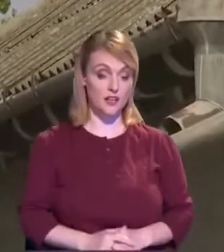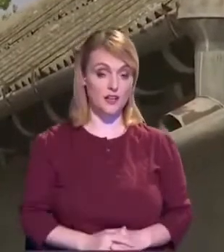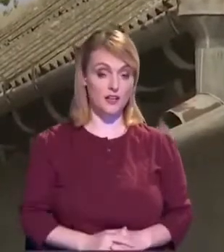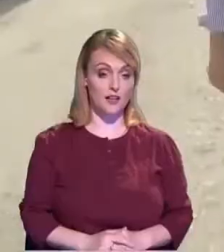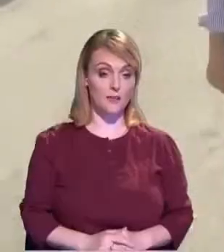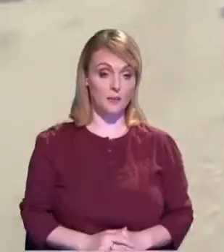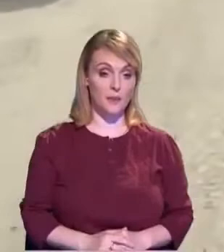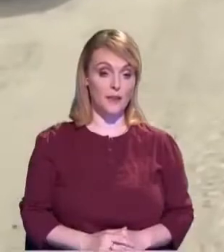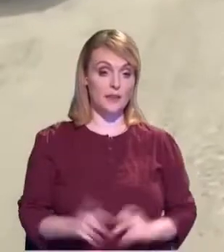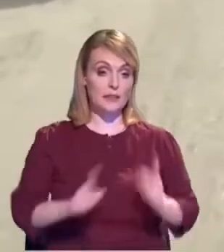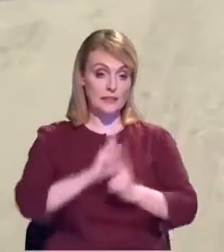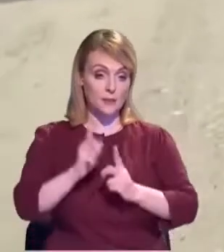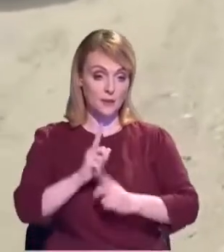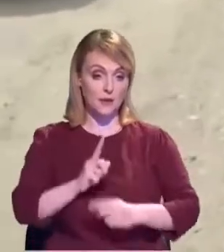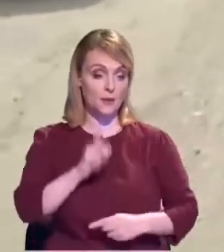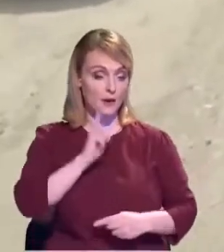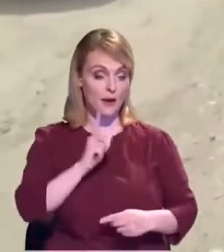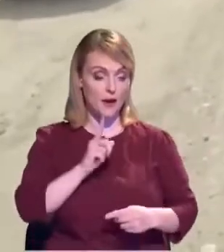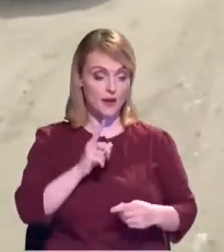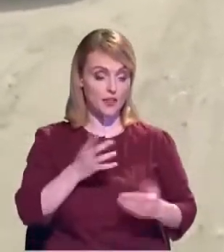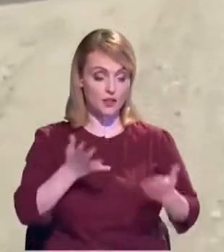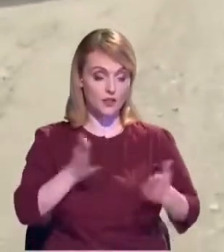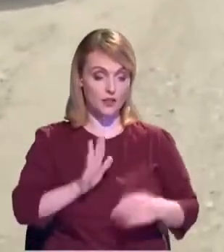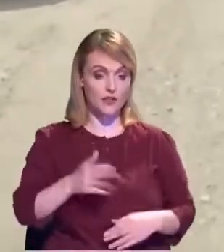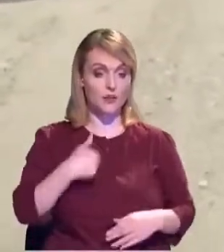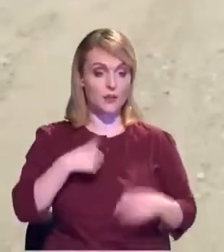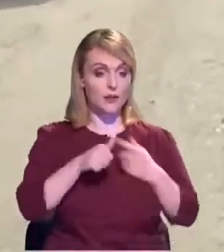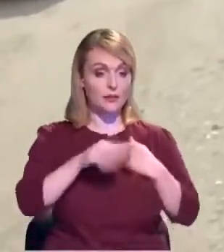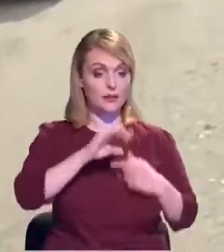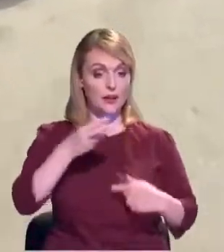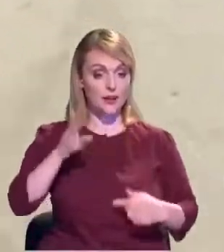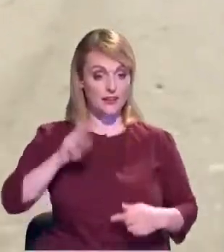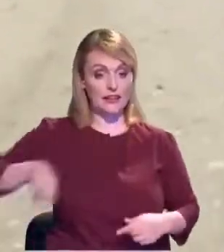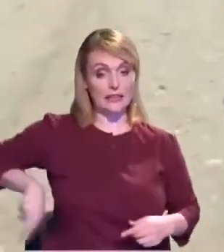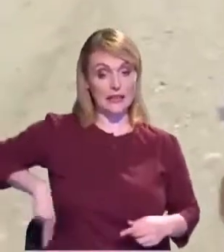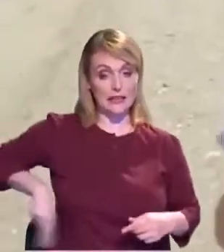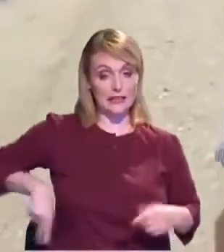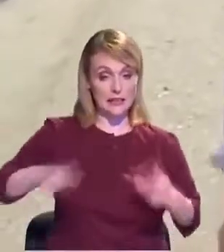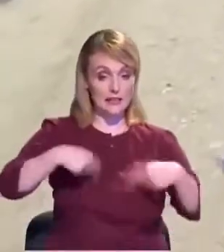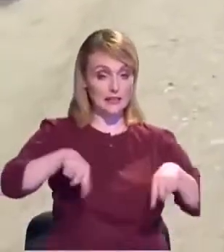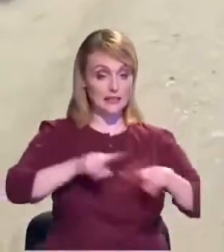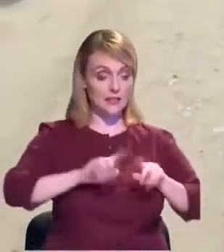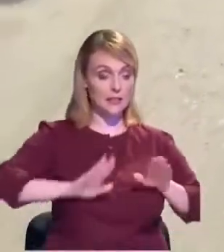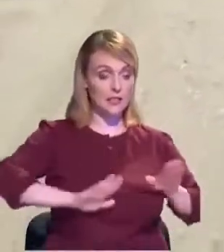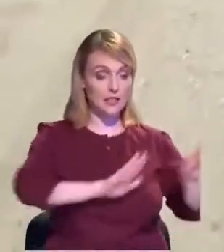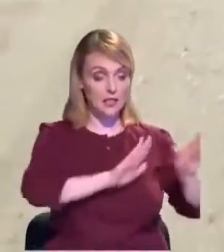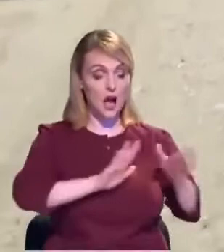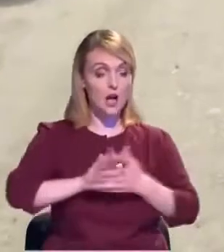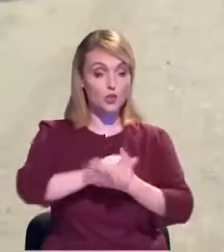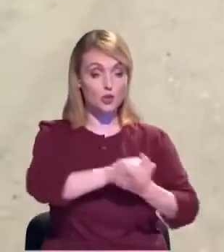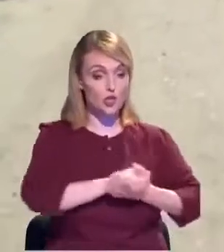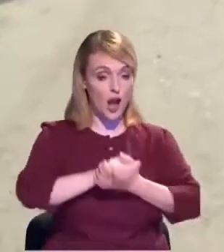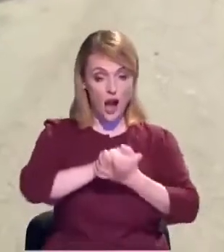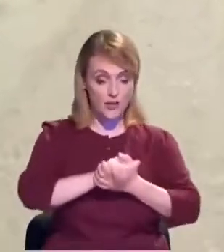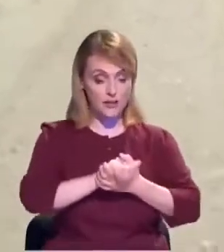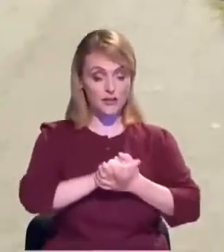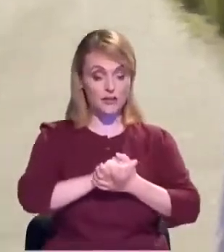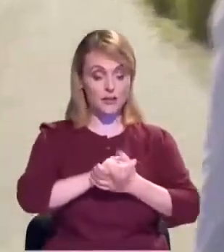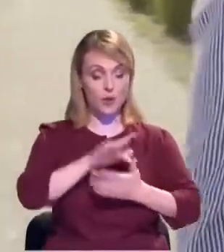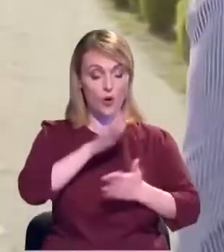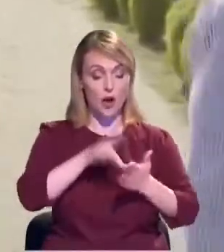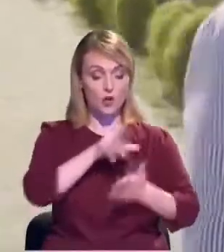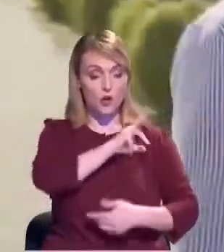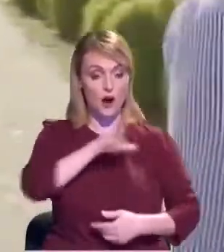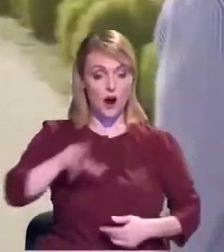canalizare. Mă numesc Tatiana Seredianco, sunt directora executivă Asociației Obștească Azi, CAHUL. Vorbim despre proiectul